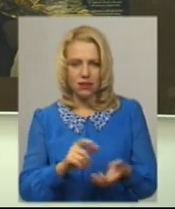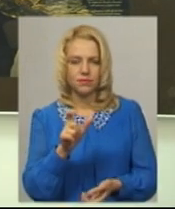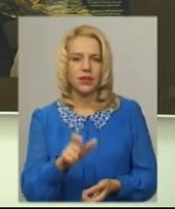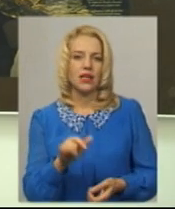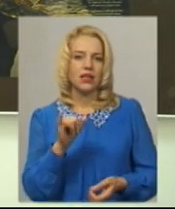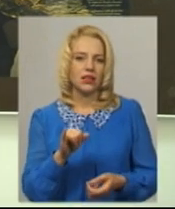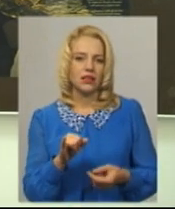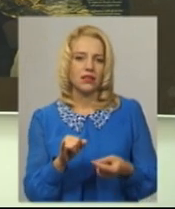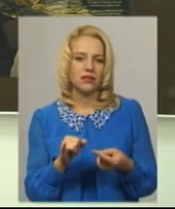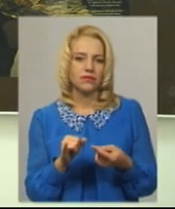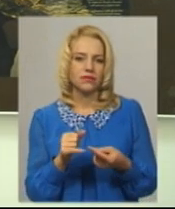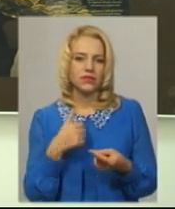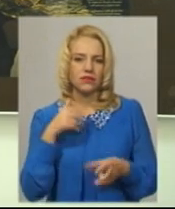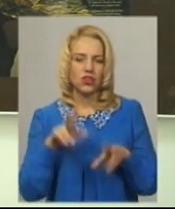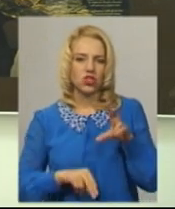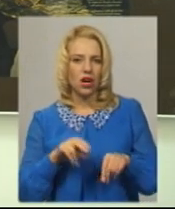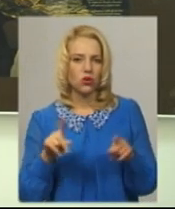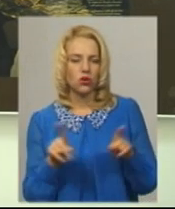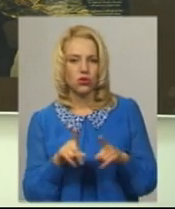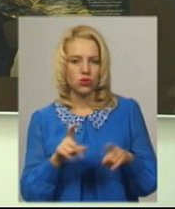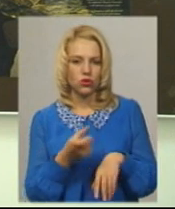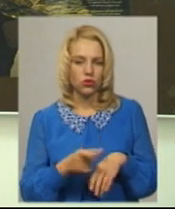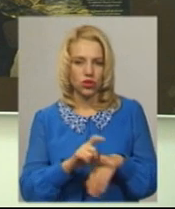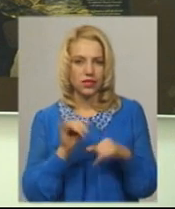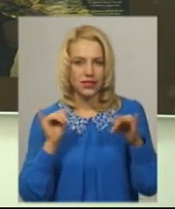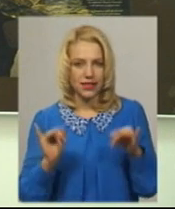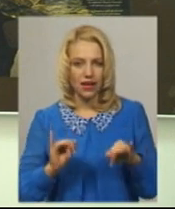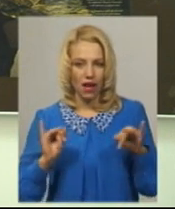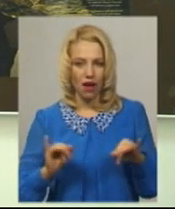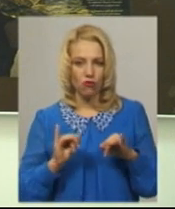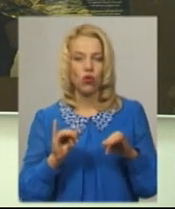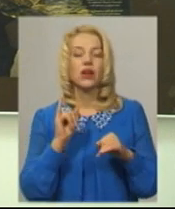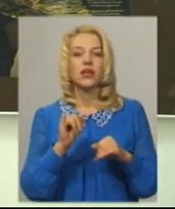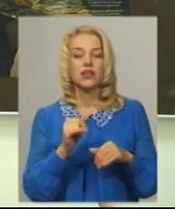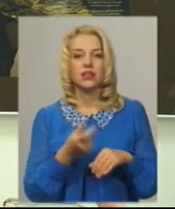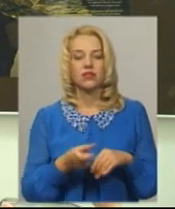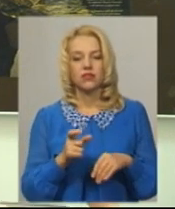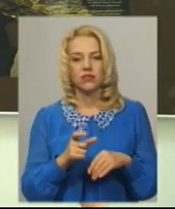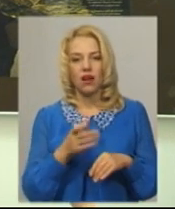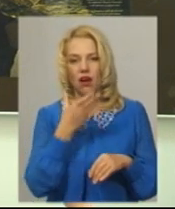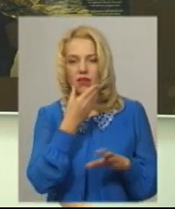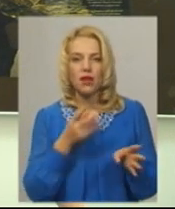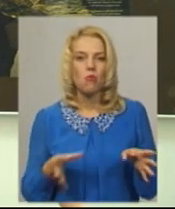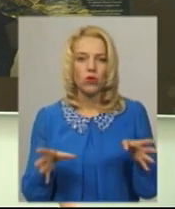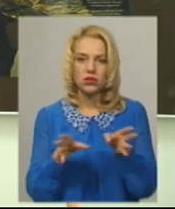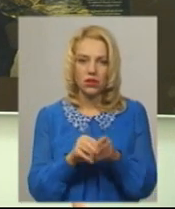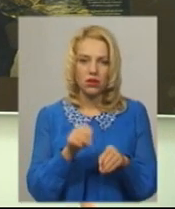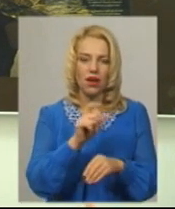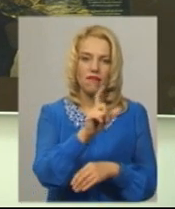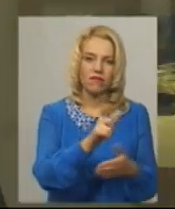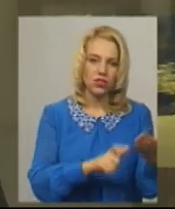що в неї дуже цікаво і дуже добре вийшло поєднання віршів і